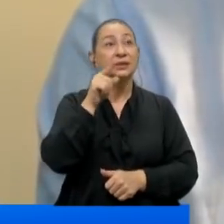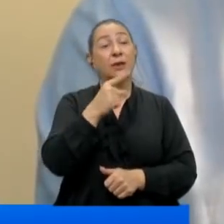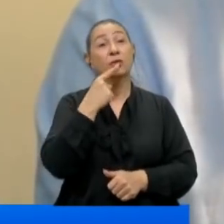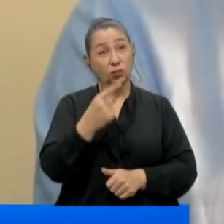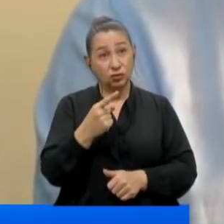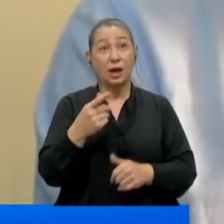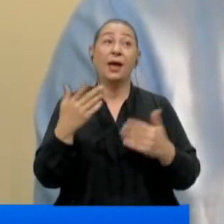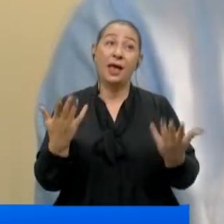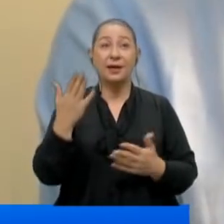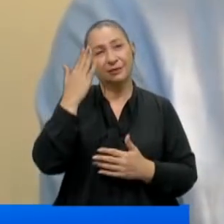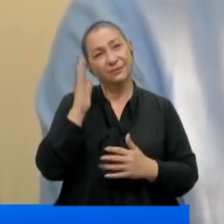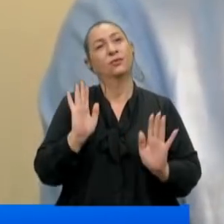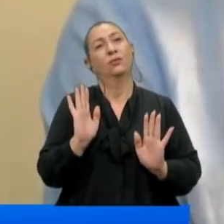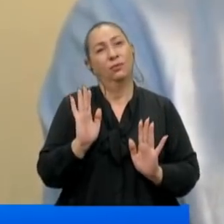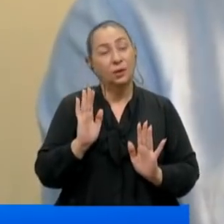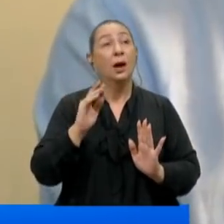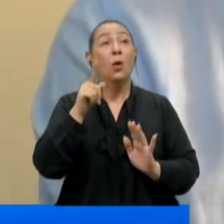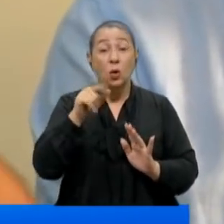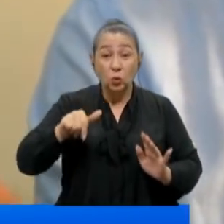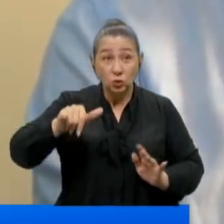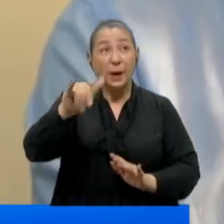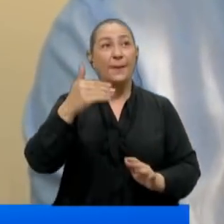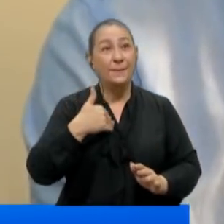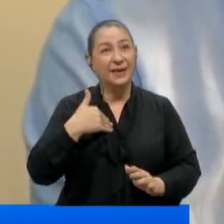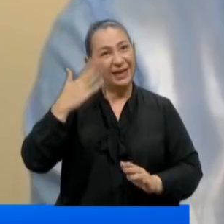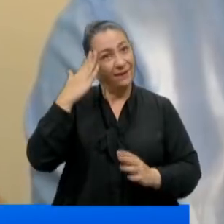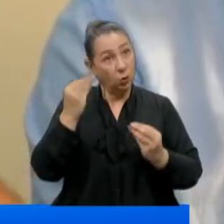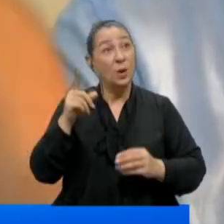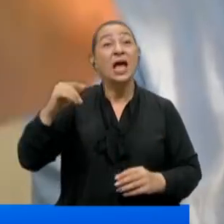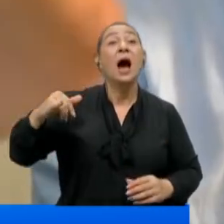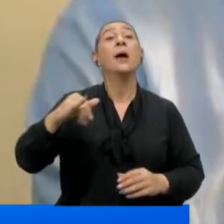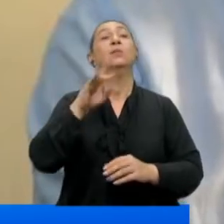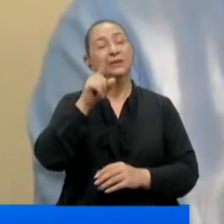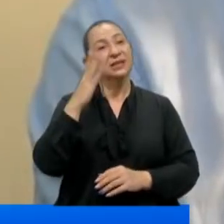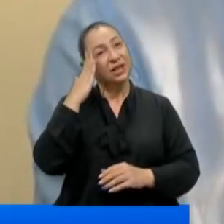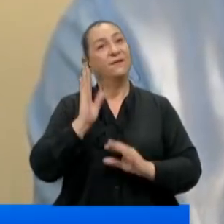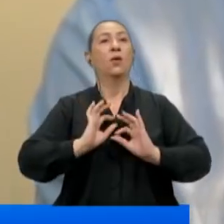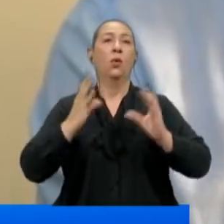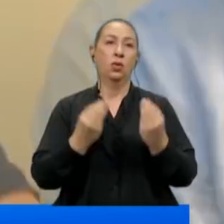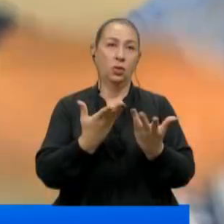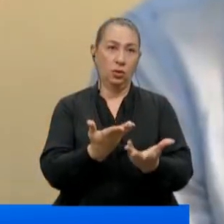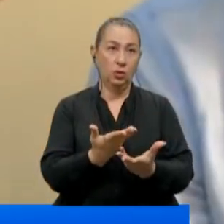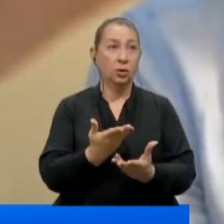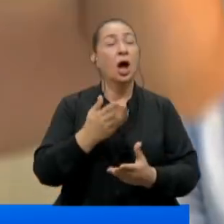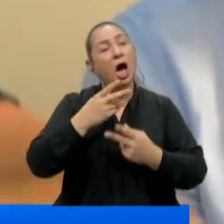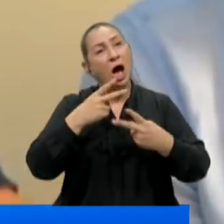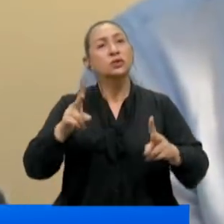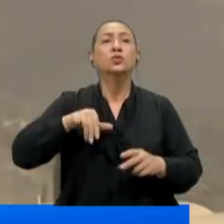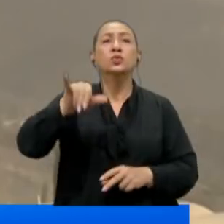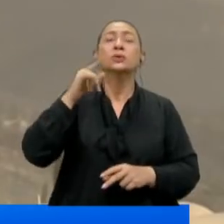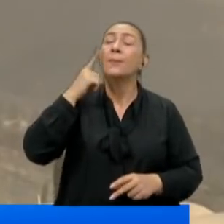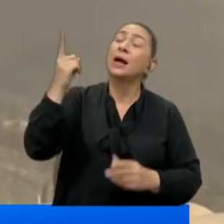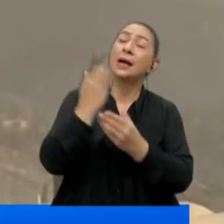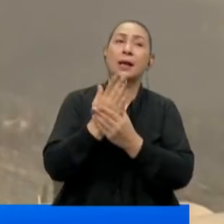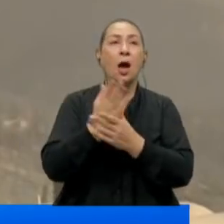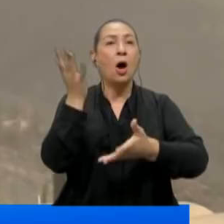ki, e zaten namerdim. Oradan uçak geçtiyse ben namerd olayım, geçmediyse sen namerd ol Erdoğan. Aç uçuş kayıtlarına bak.